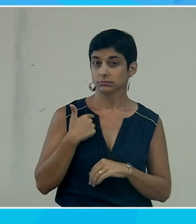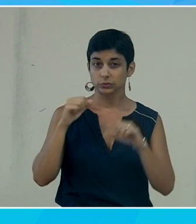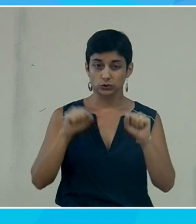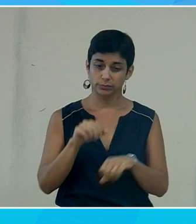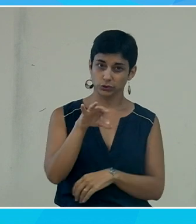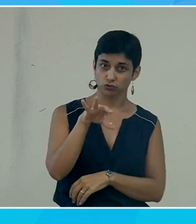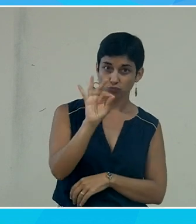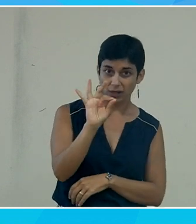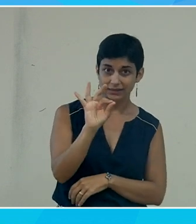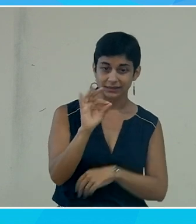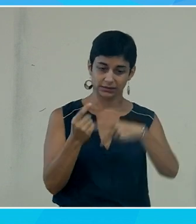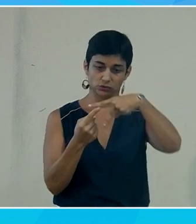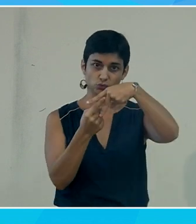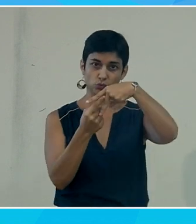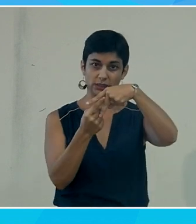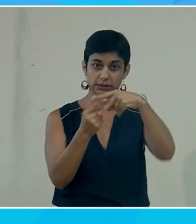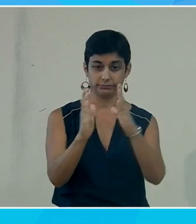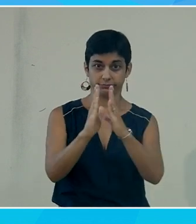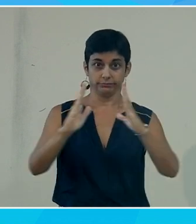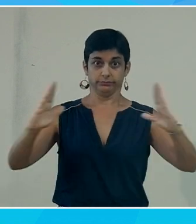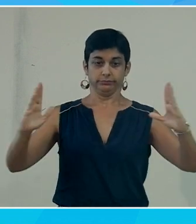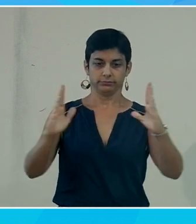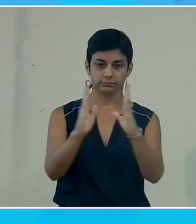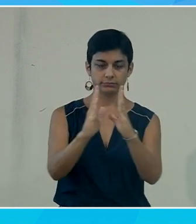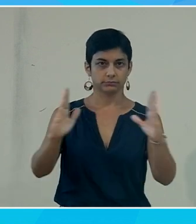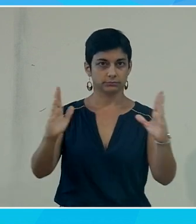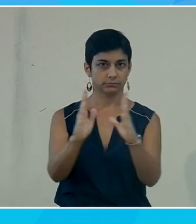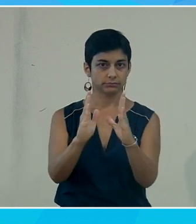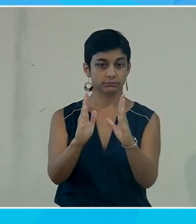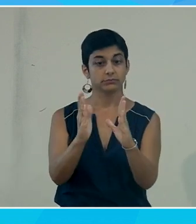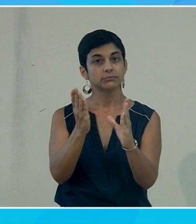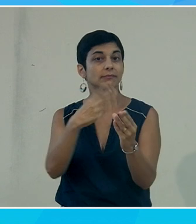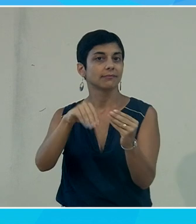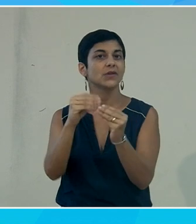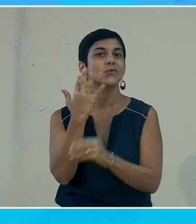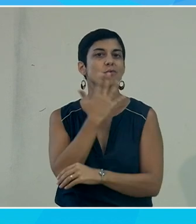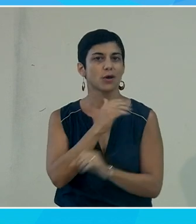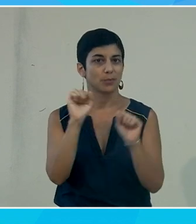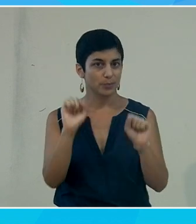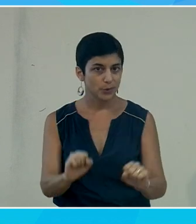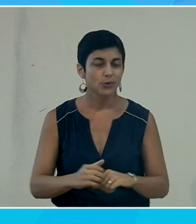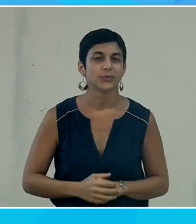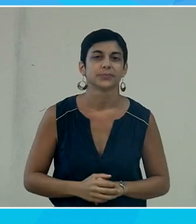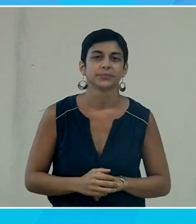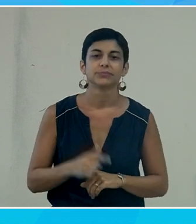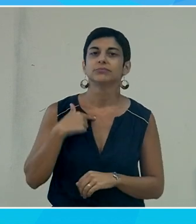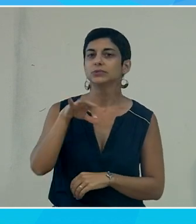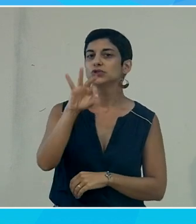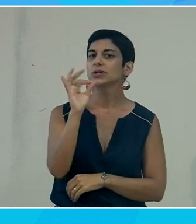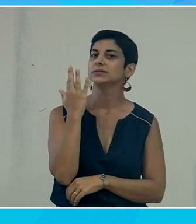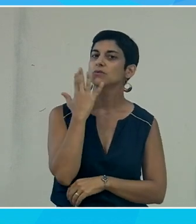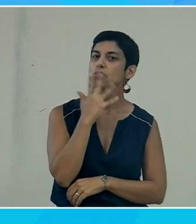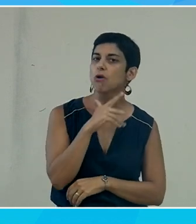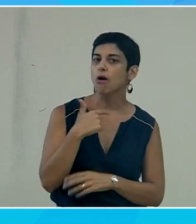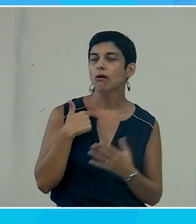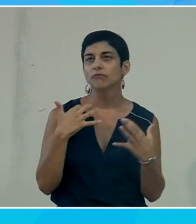importante la taille de ce curseur et de pouvoir lui donner une couleur. Donc, je vais choisir la couleur qui m